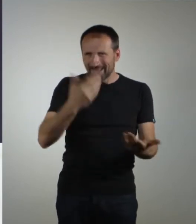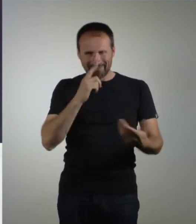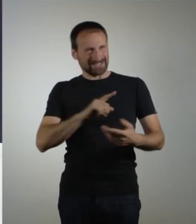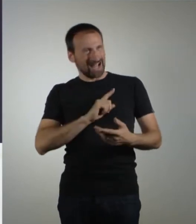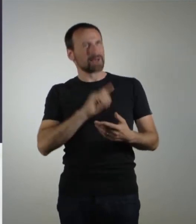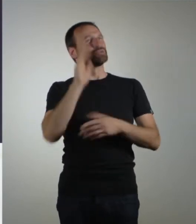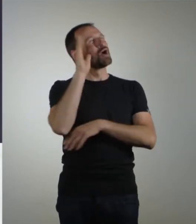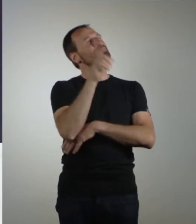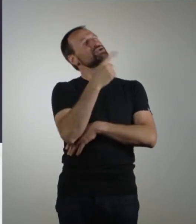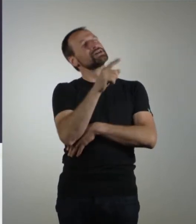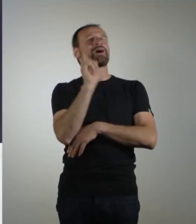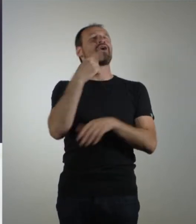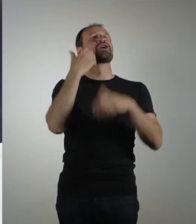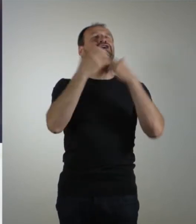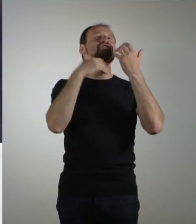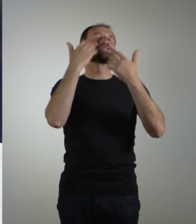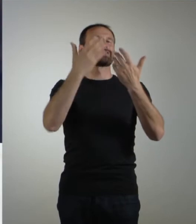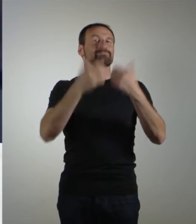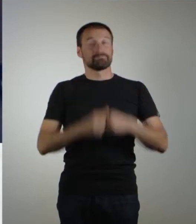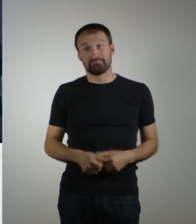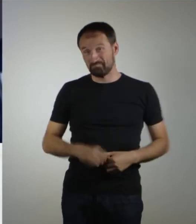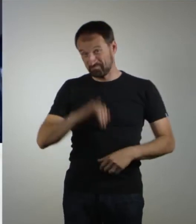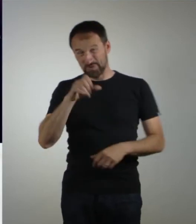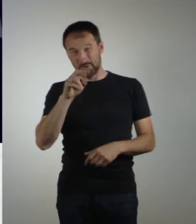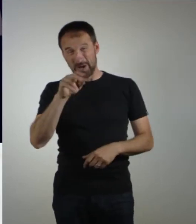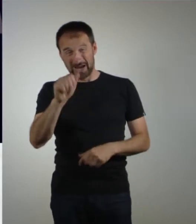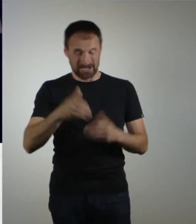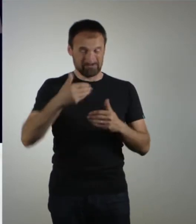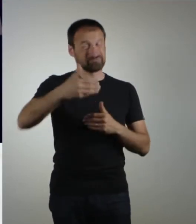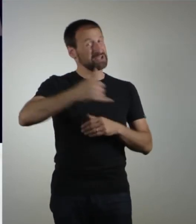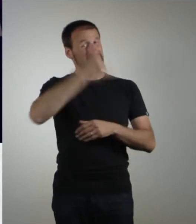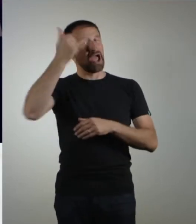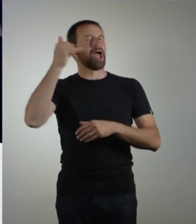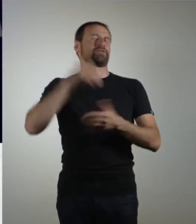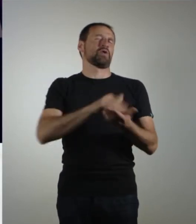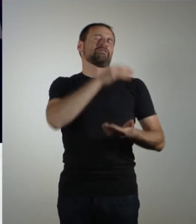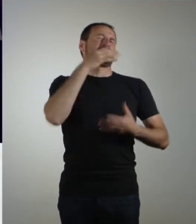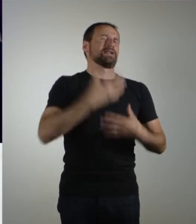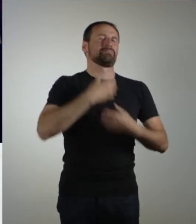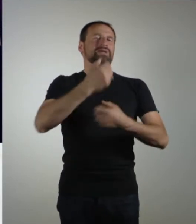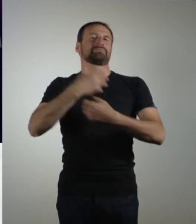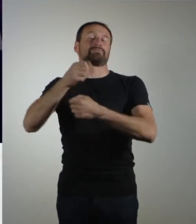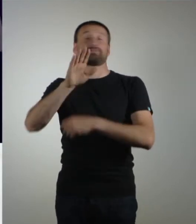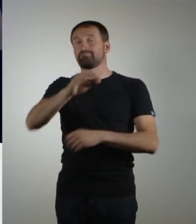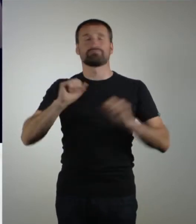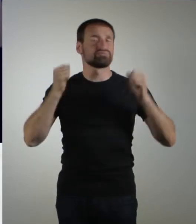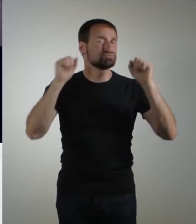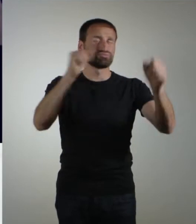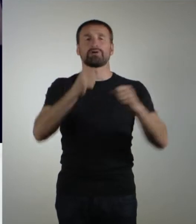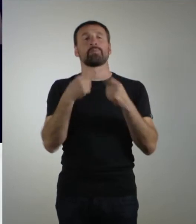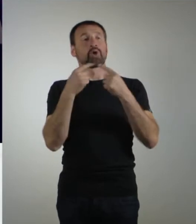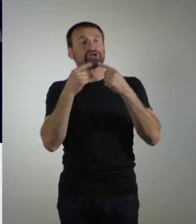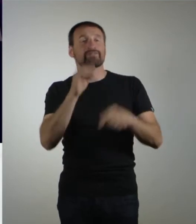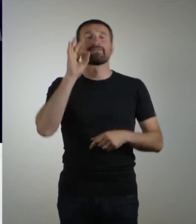Mit hinnehmen wird uns Joana in den nächsten Jahren noch in viele Welten. Ihr Engagement geht weit über die Musik hinaus. Sie ist Botschafterin für